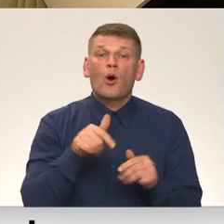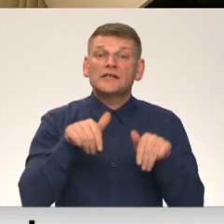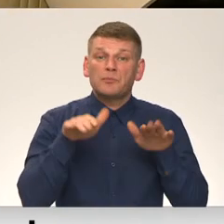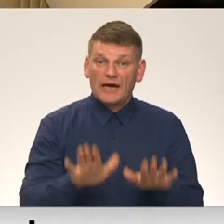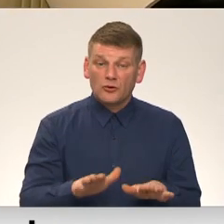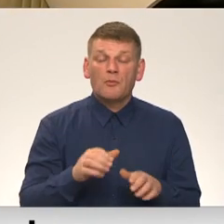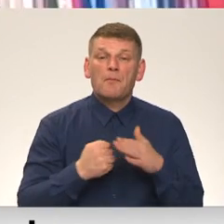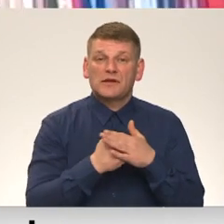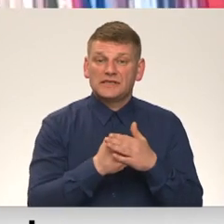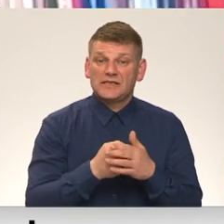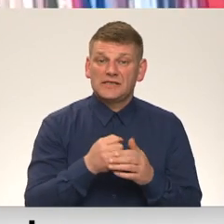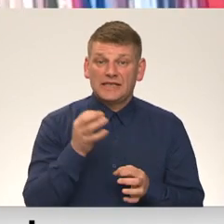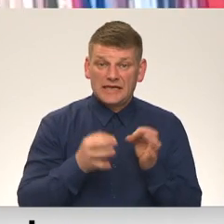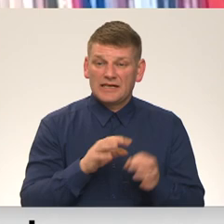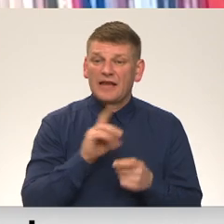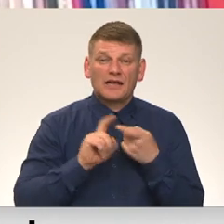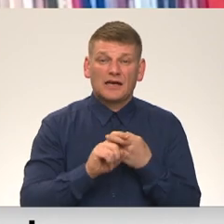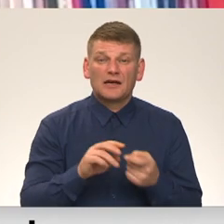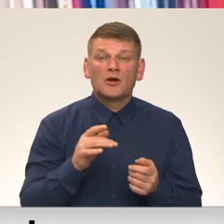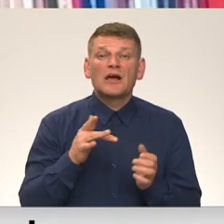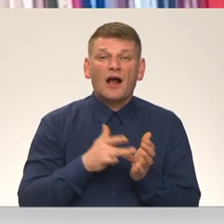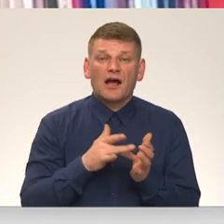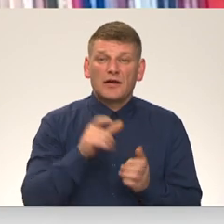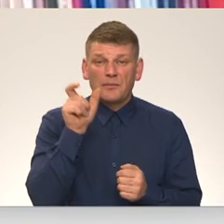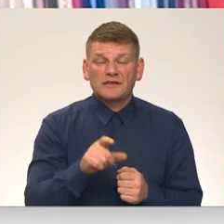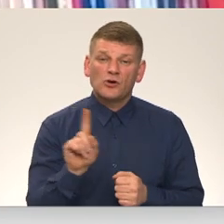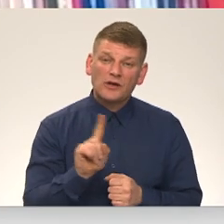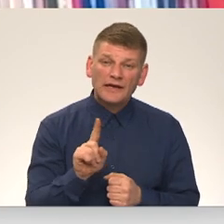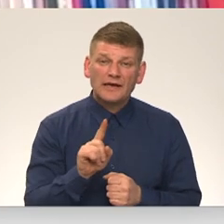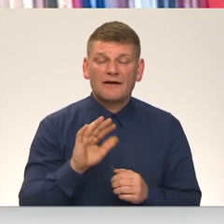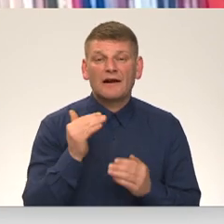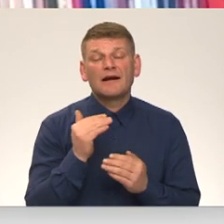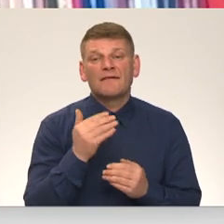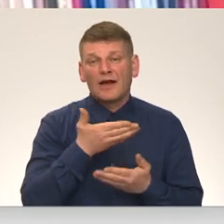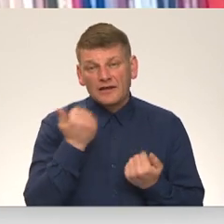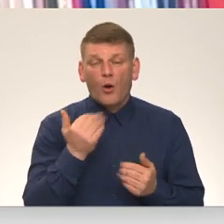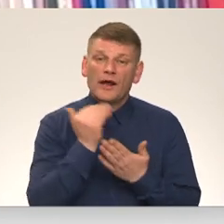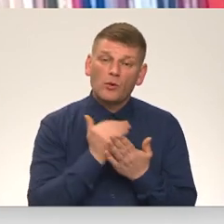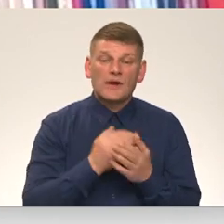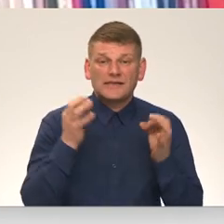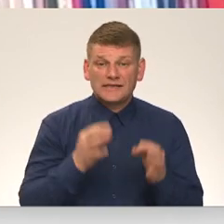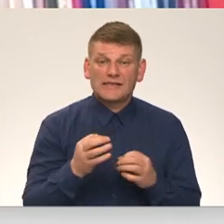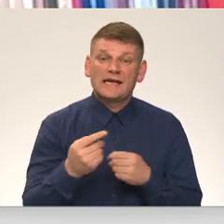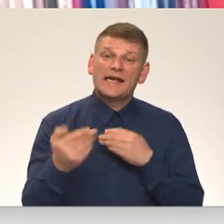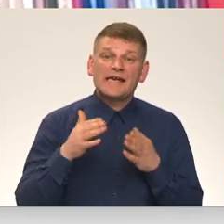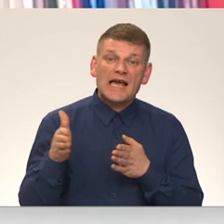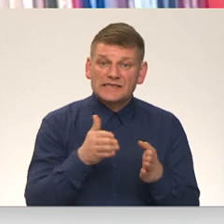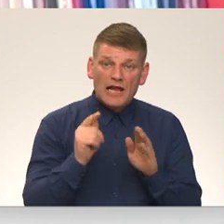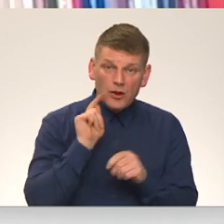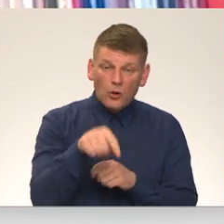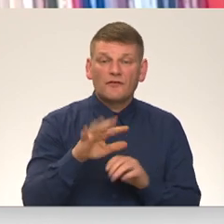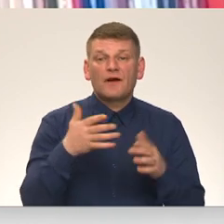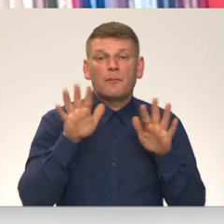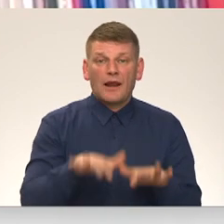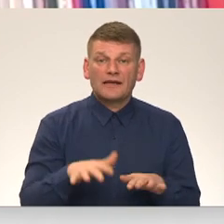valstījusies tiese. Pētkarīgi no tā, vai personai ir vai nav likumīgās tiesības iebraukt, ieceļot vai palikt